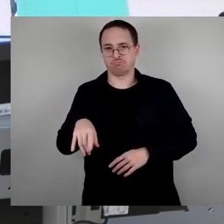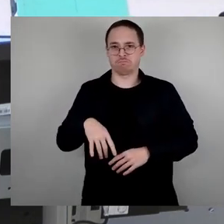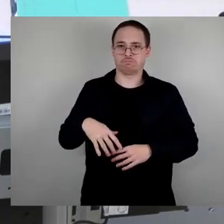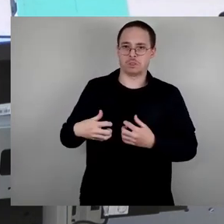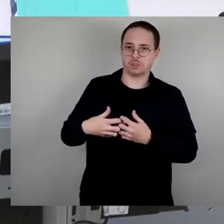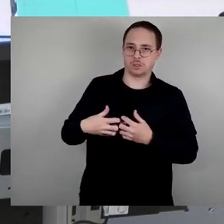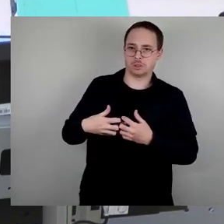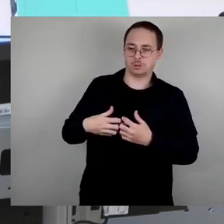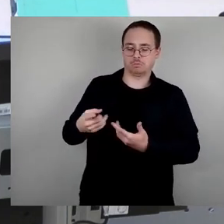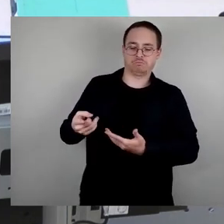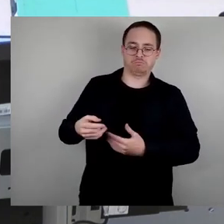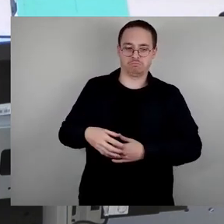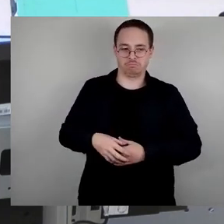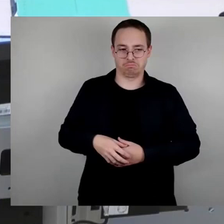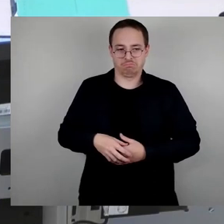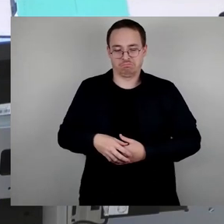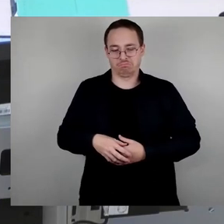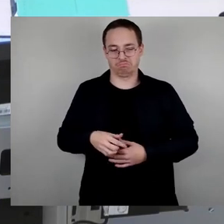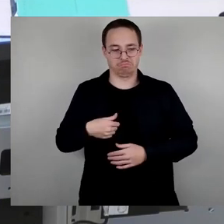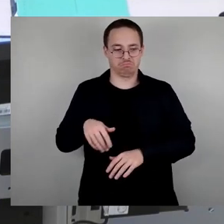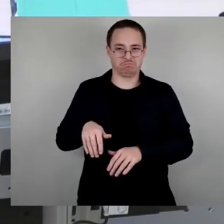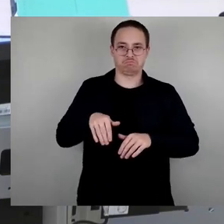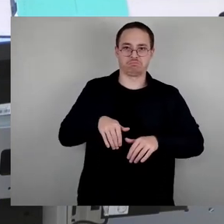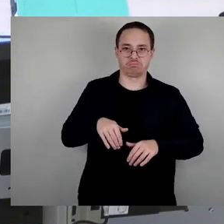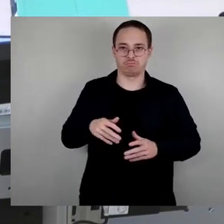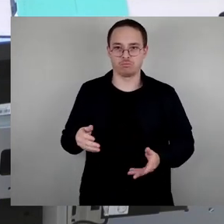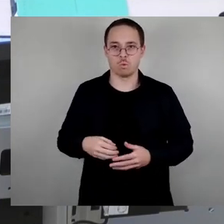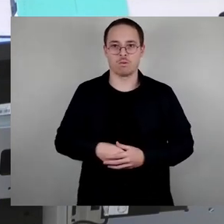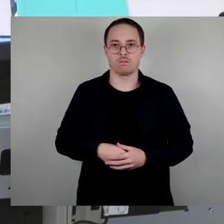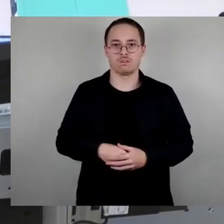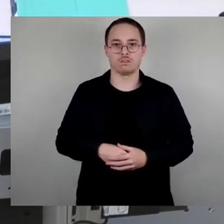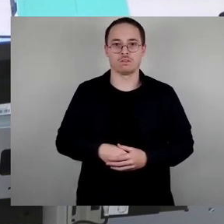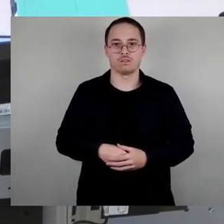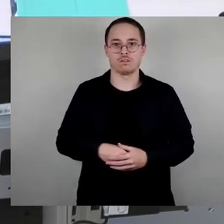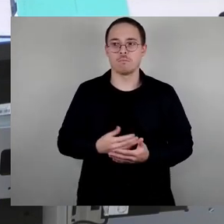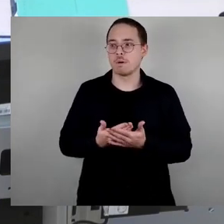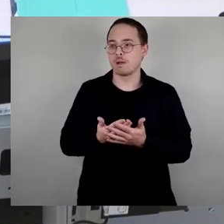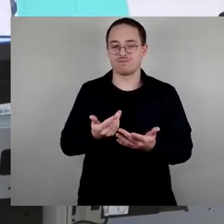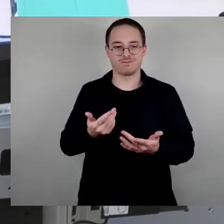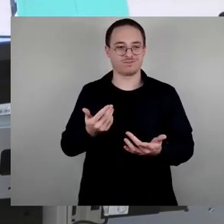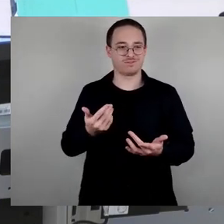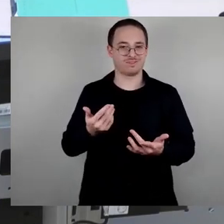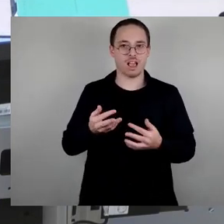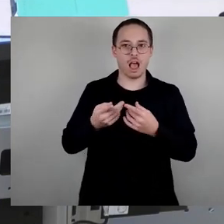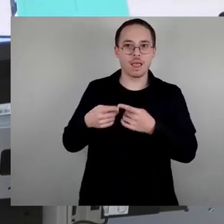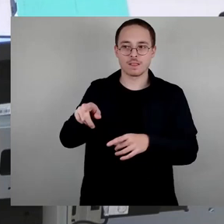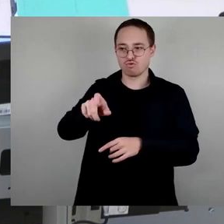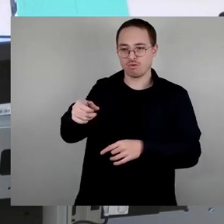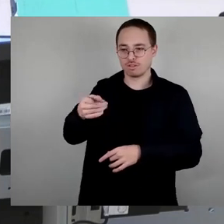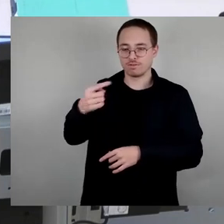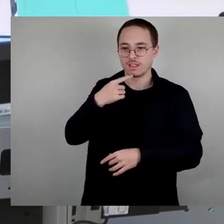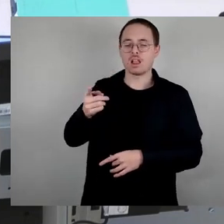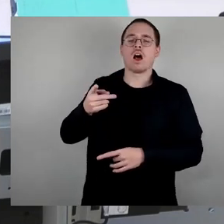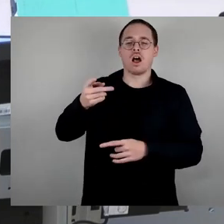einhergeht, ist der unredliche Begriff, den andere verwenden, das Sterben soll beendet werden in der Ukraine. Beende das Sterben.